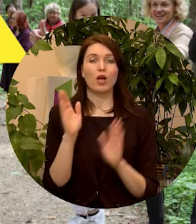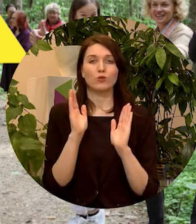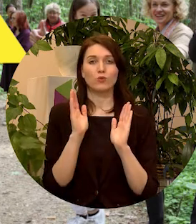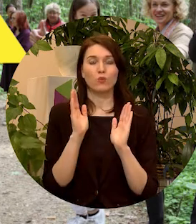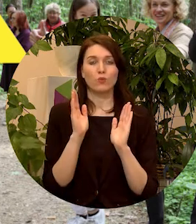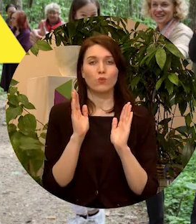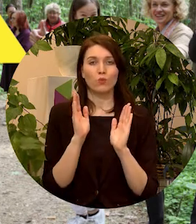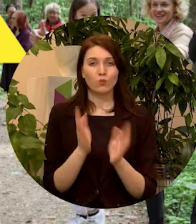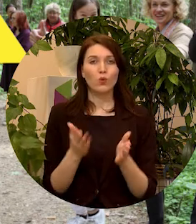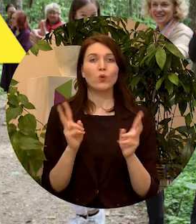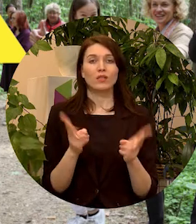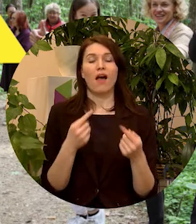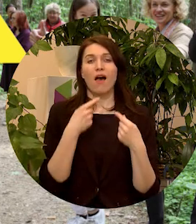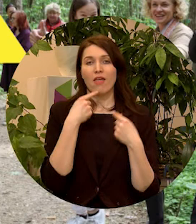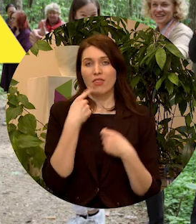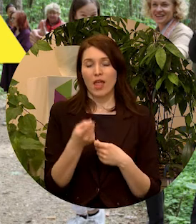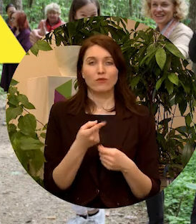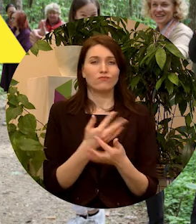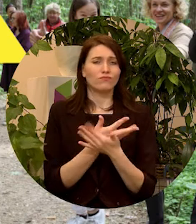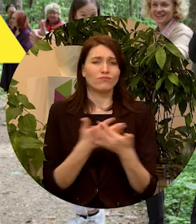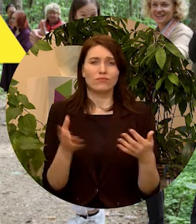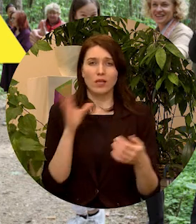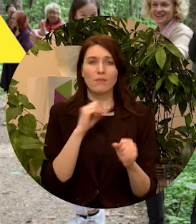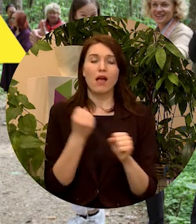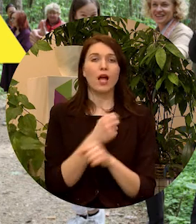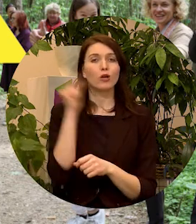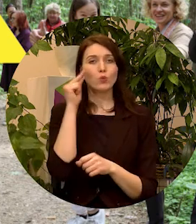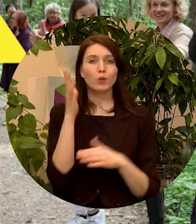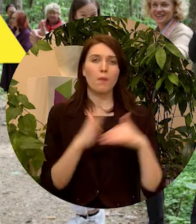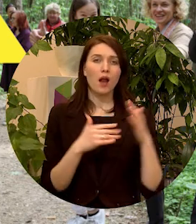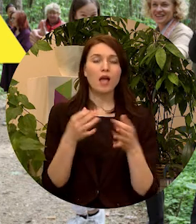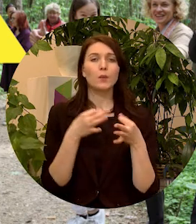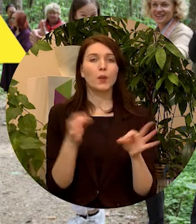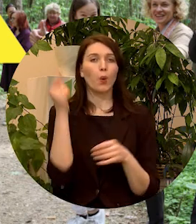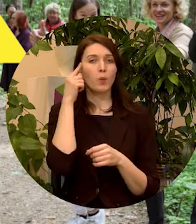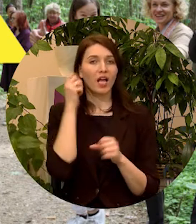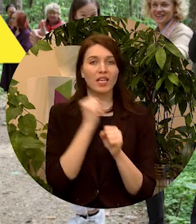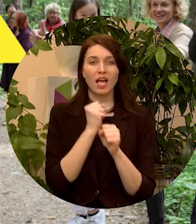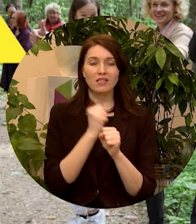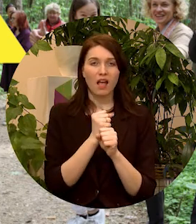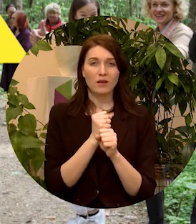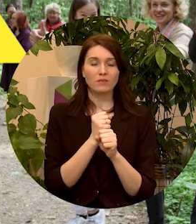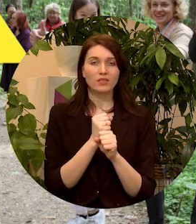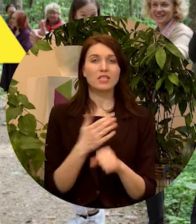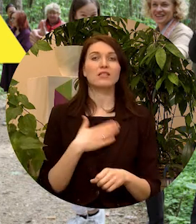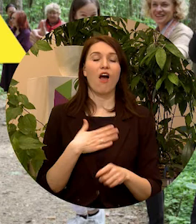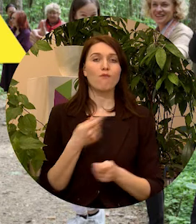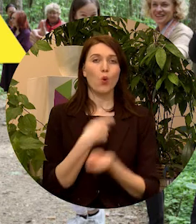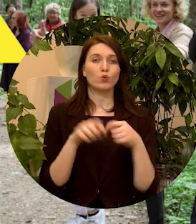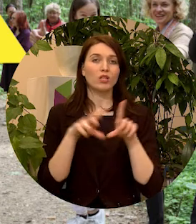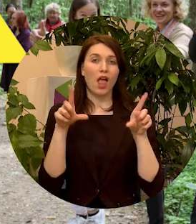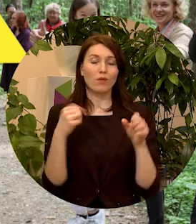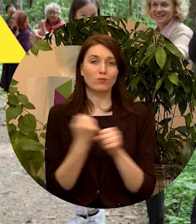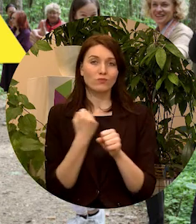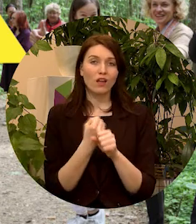kā jau es minēju, daudz un dažādas iespējas. Zem studijas traksa, brīvprātīgais darbs, savu uzņēmumu izveida